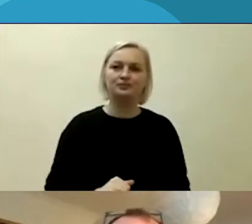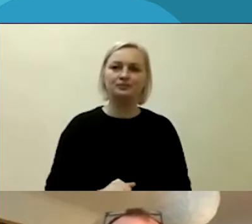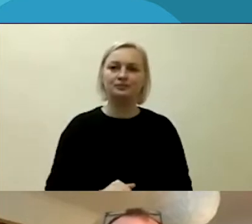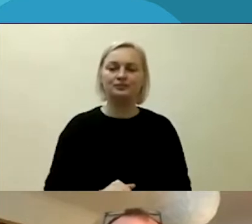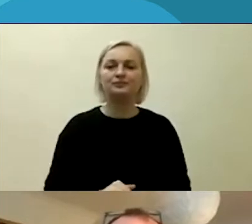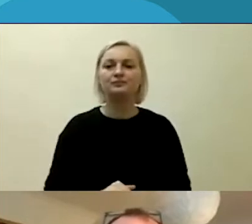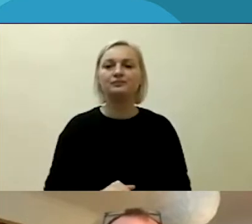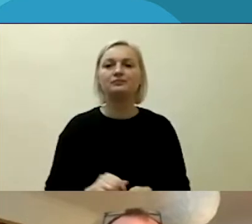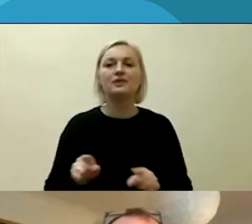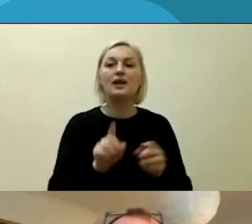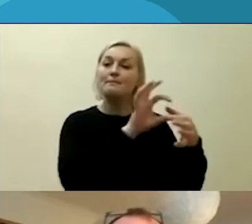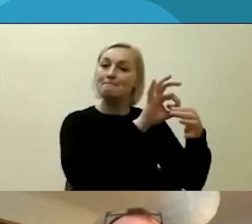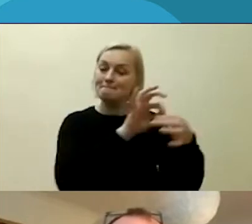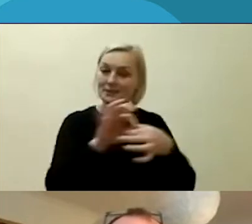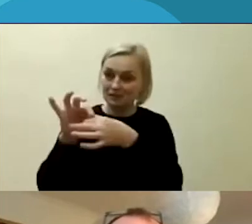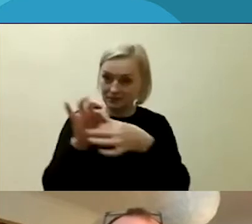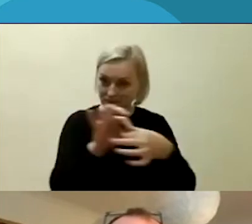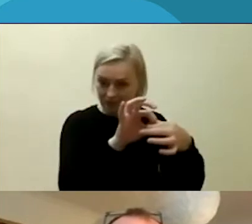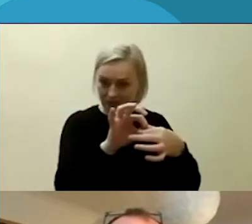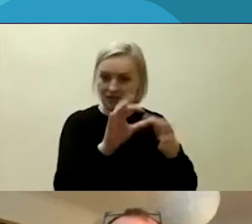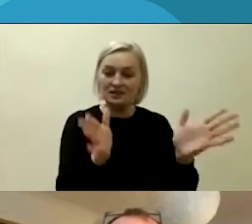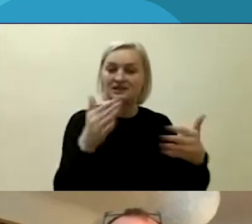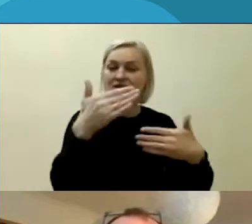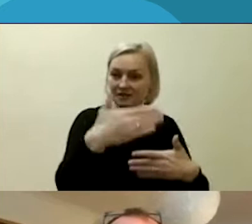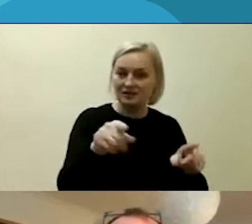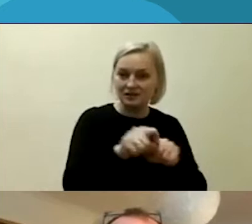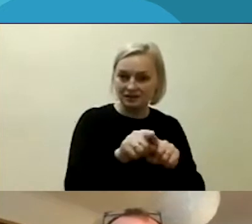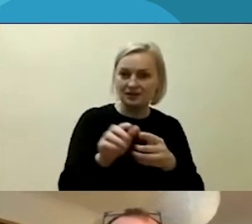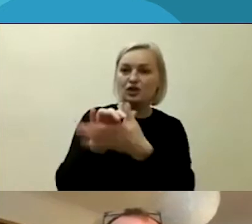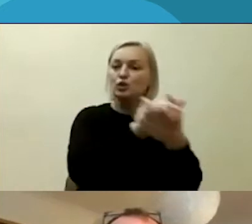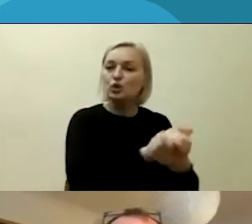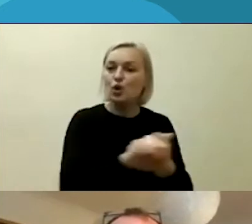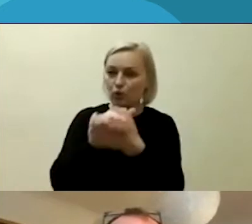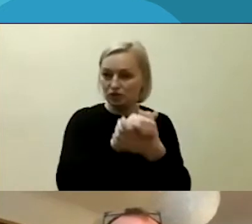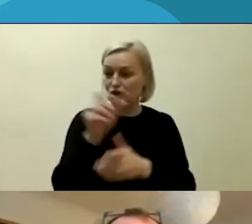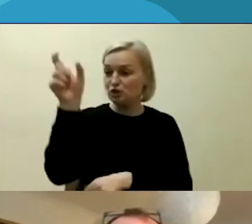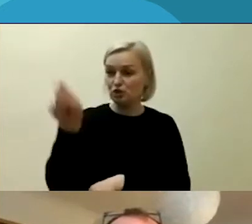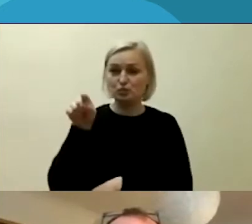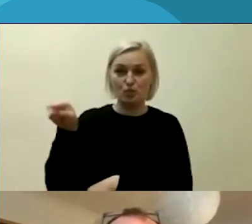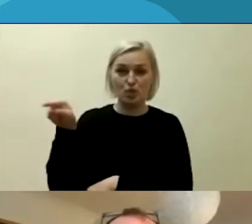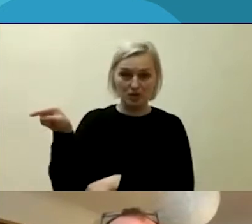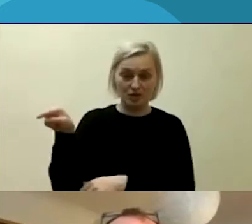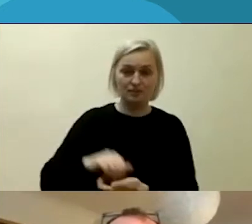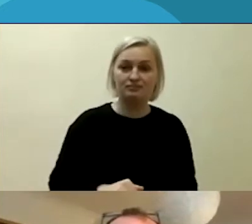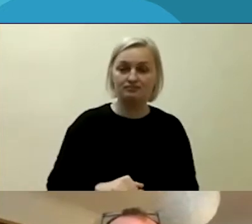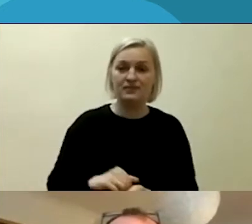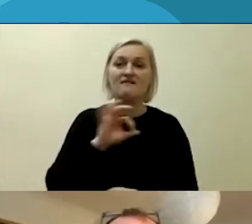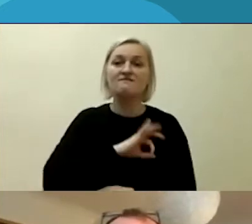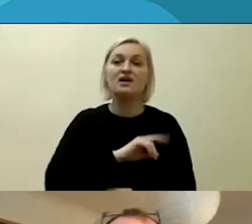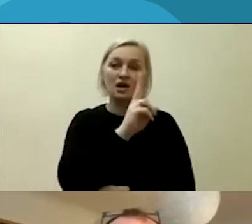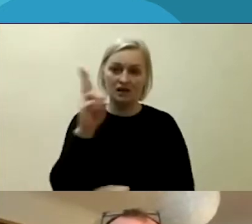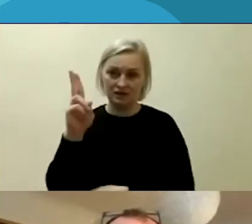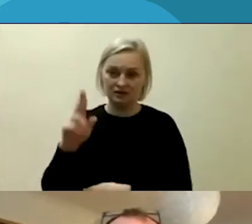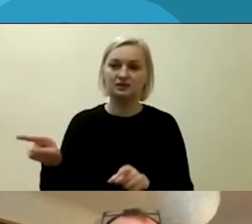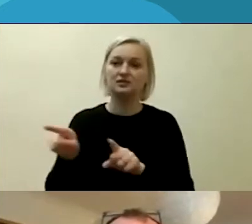SAS'oje šioje sistemoje yra draugiška vartotojui. Tai reiškia, kad pati platformą